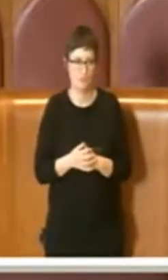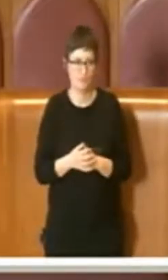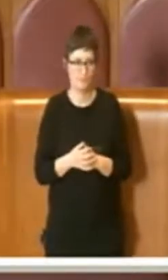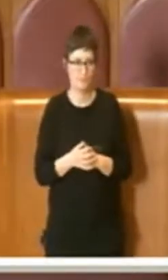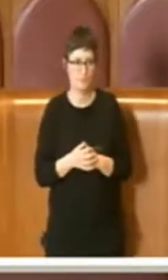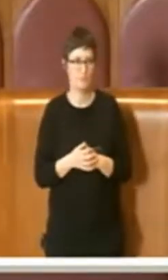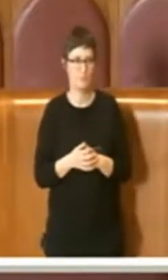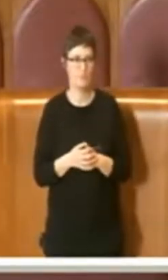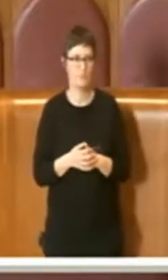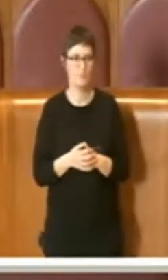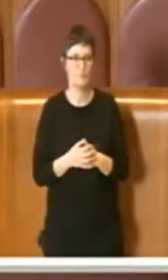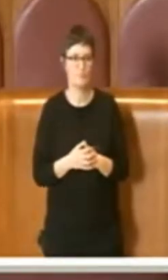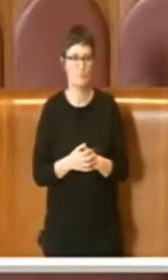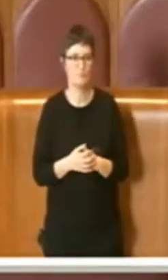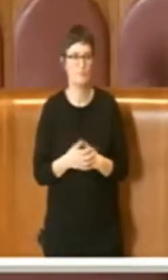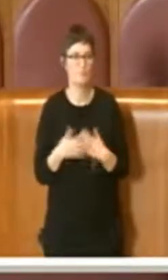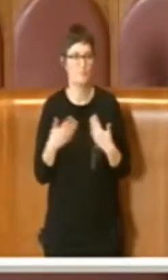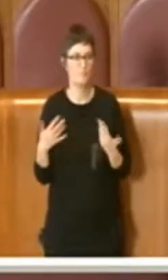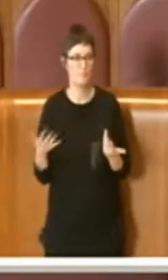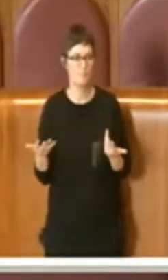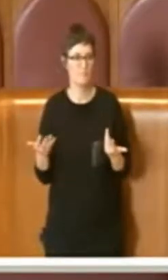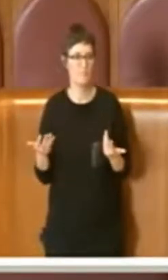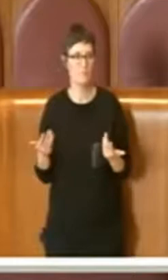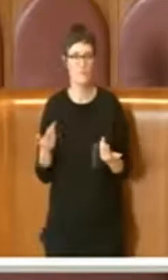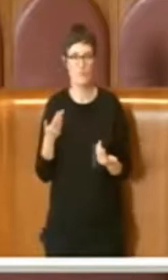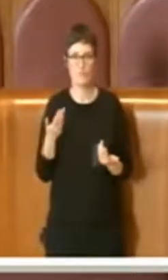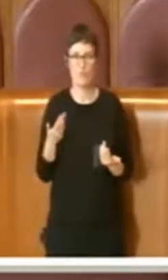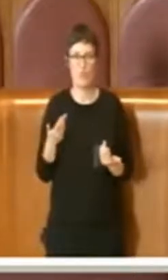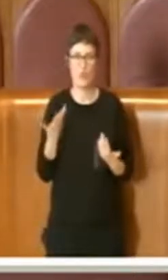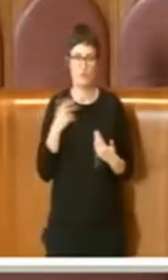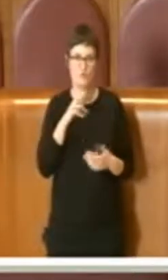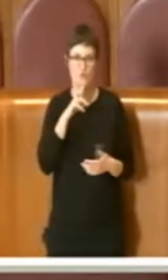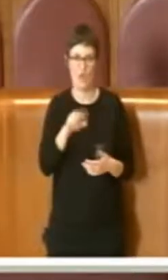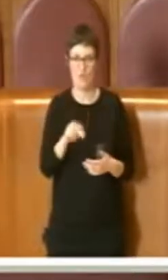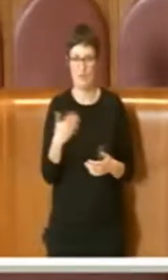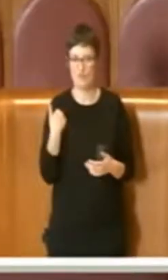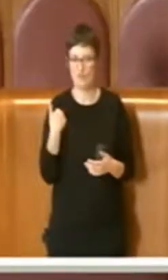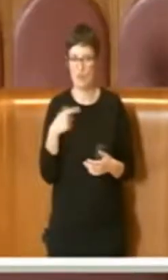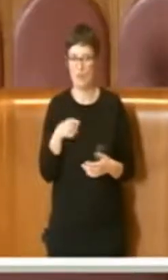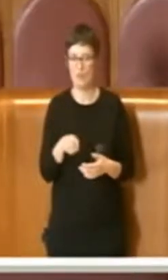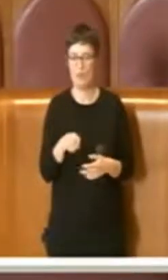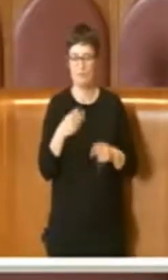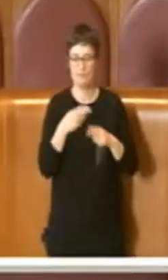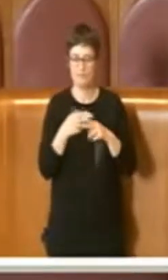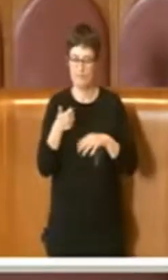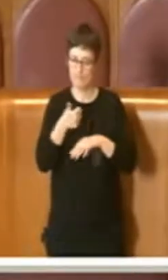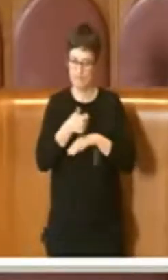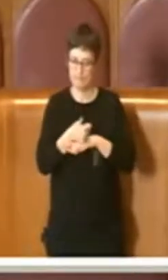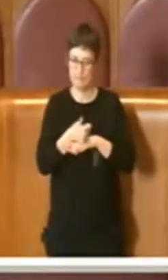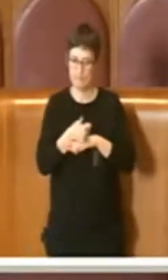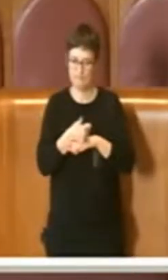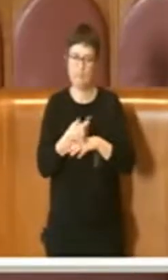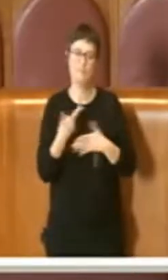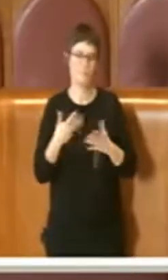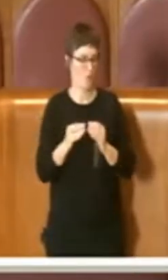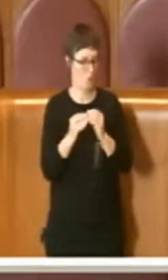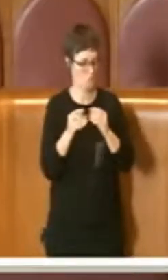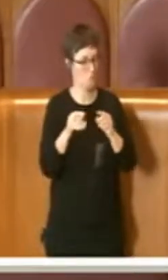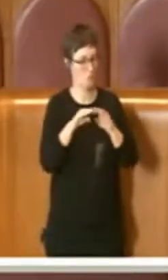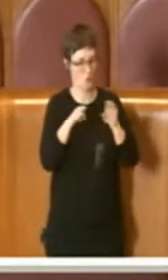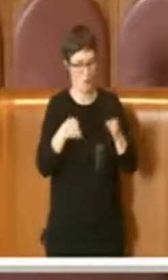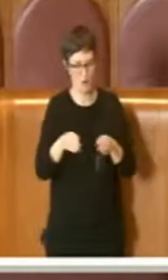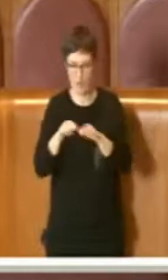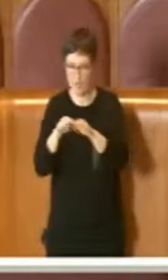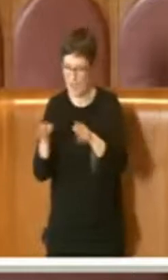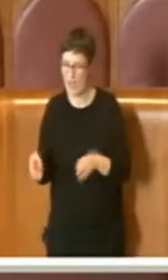Perciò, come appunto affermavo, Roma Capitale, oltre alla costruzione di arnie, cercherà